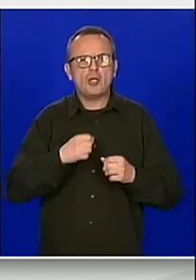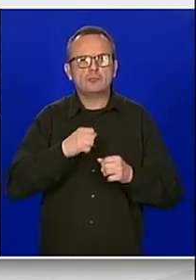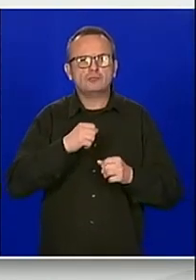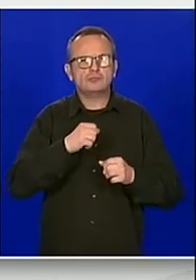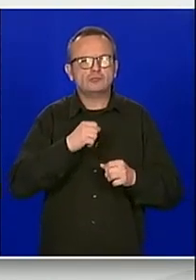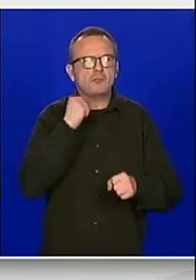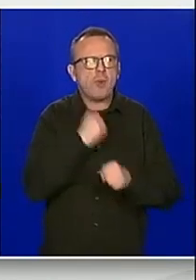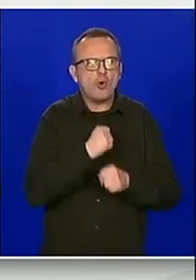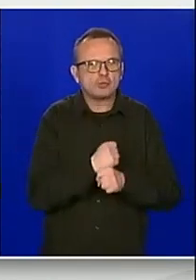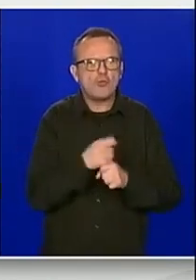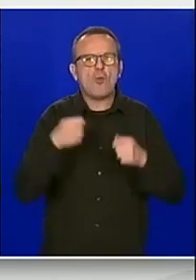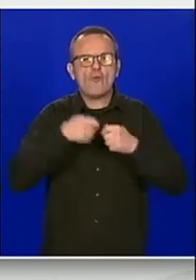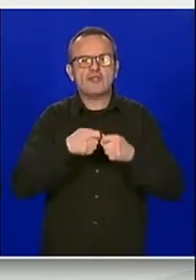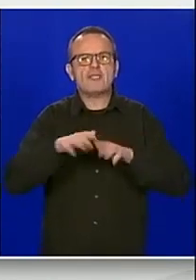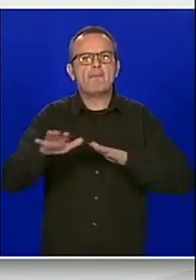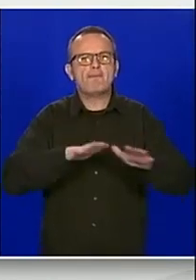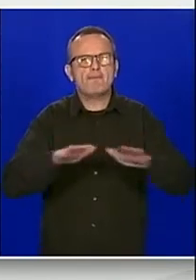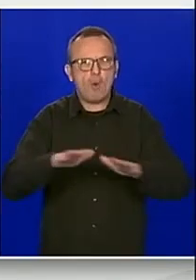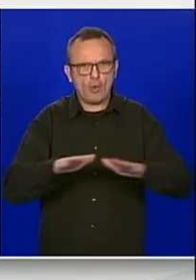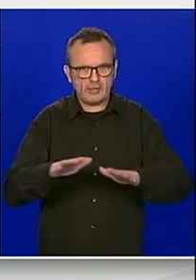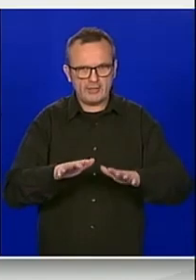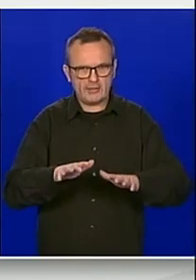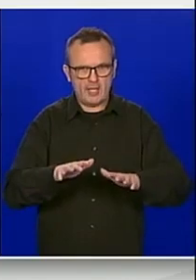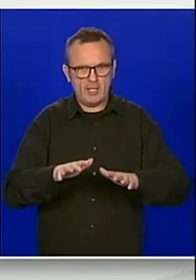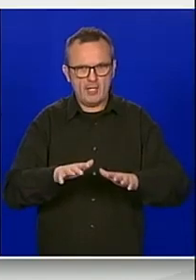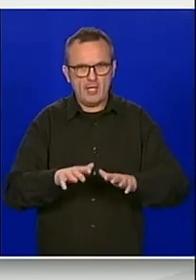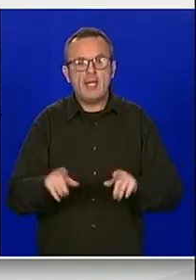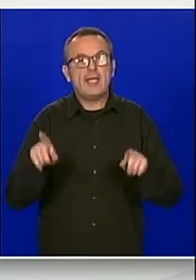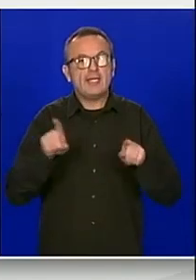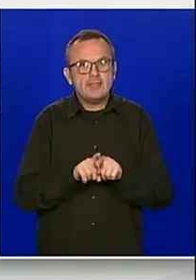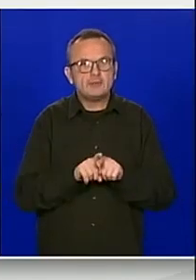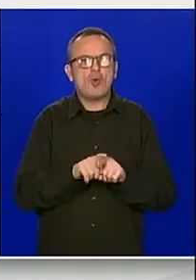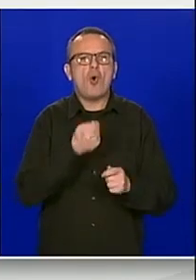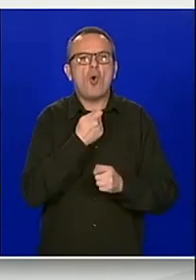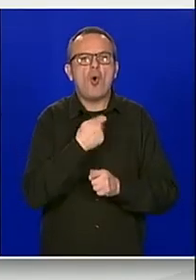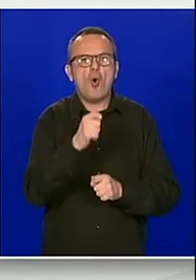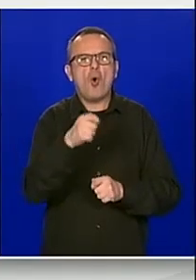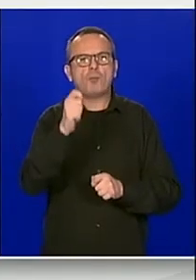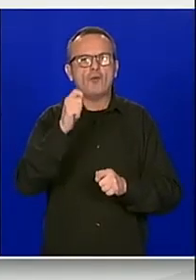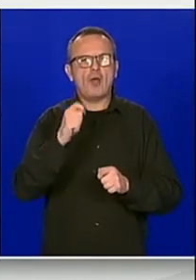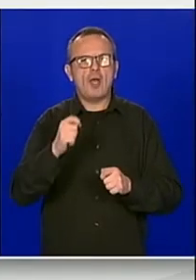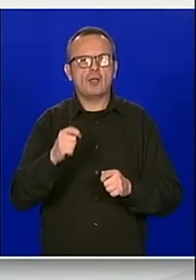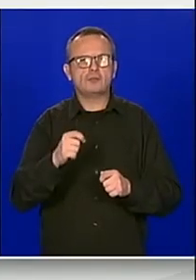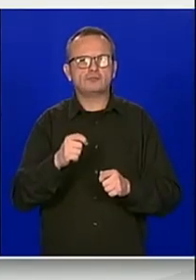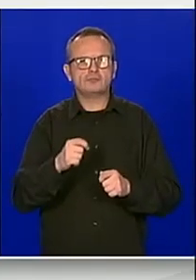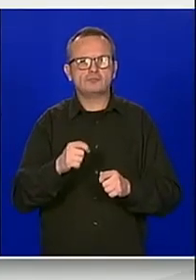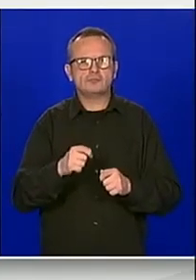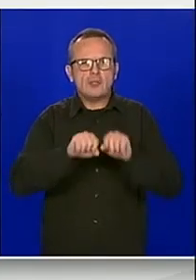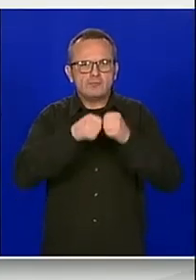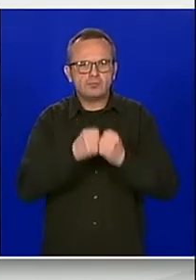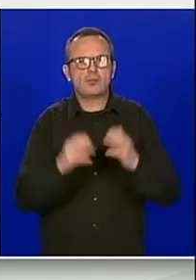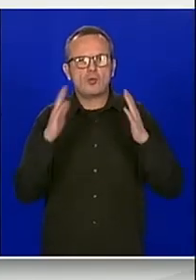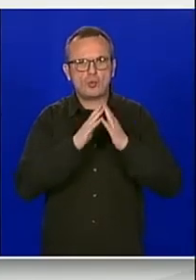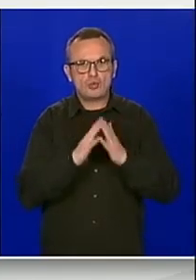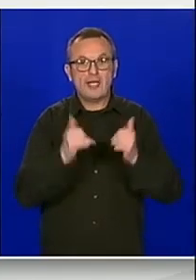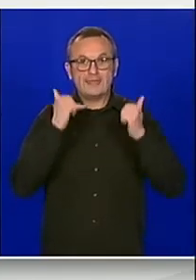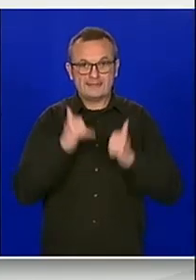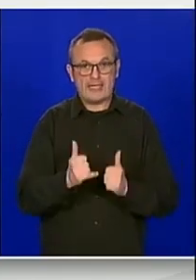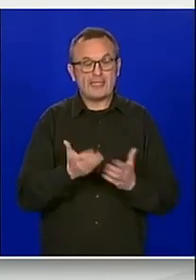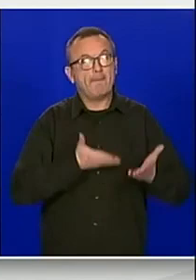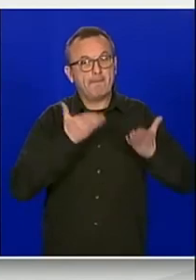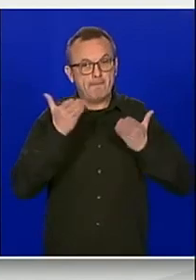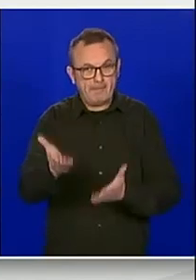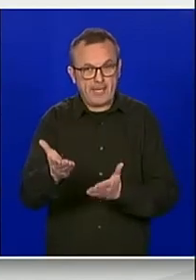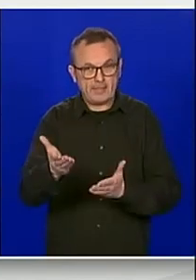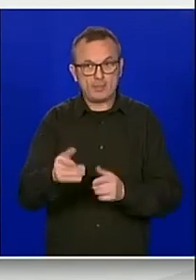potrisom, i praćenje provedbe programa mjera obnove. S toga se predlaže u popis pravnih osoba